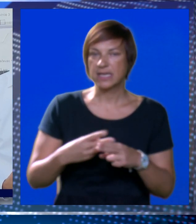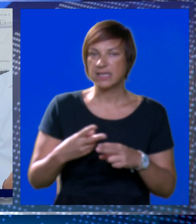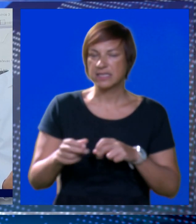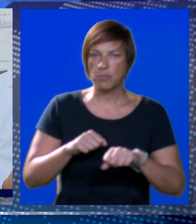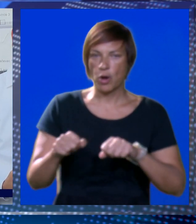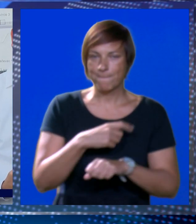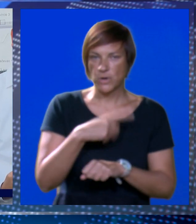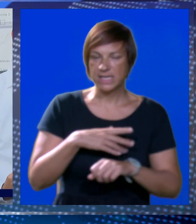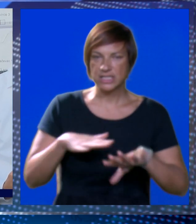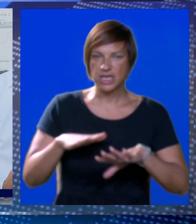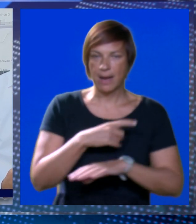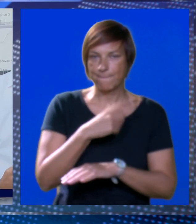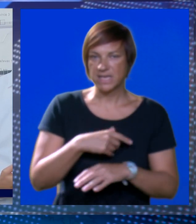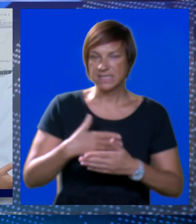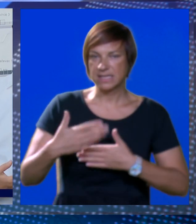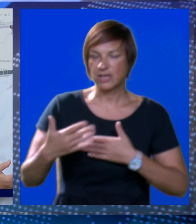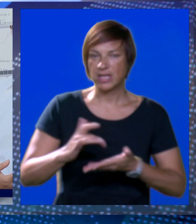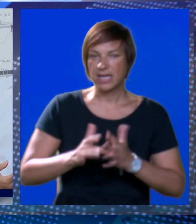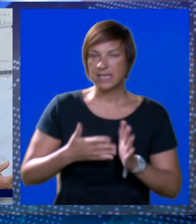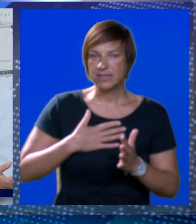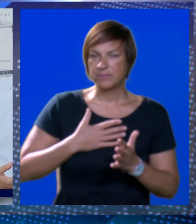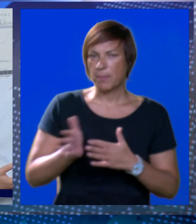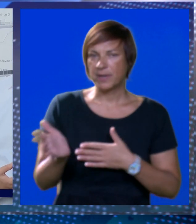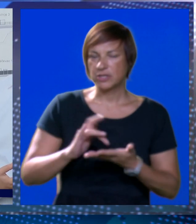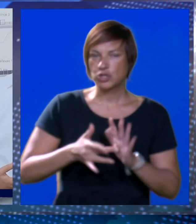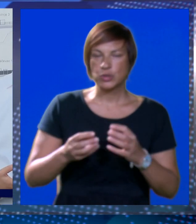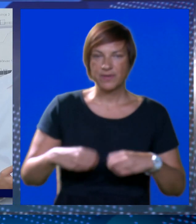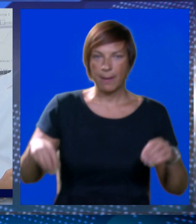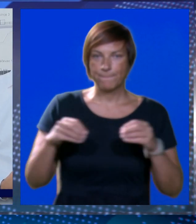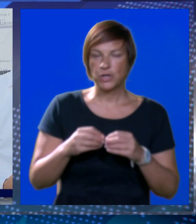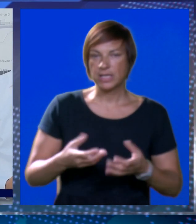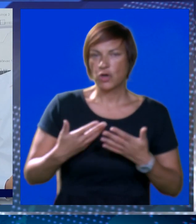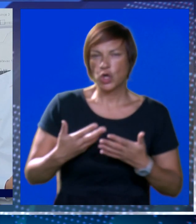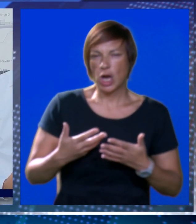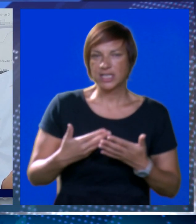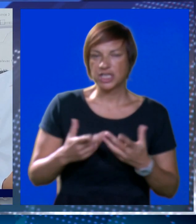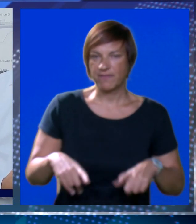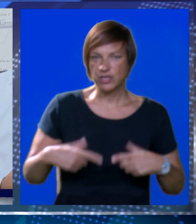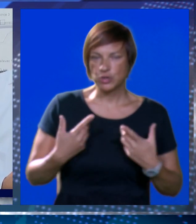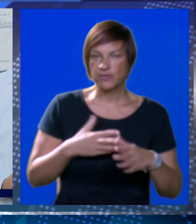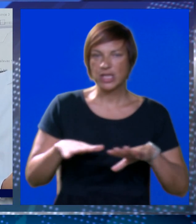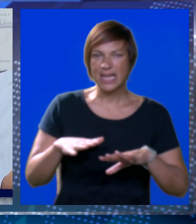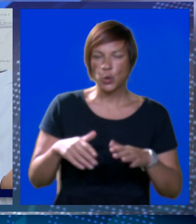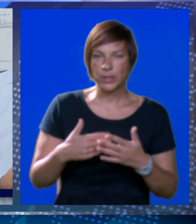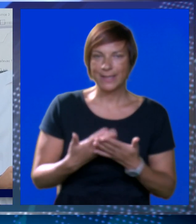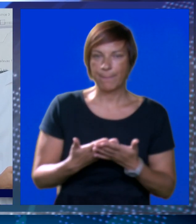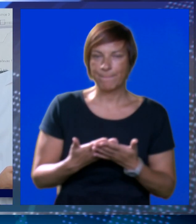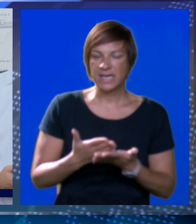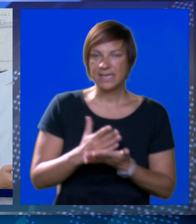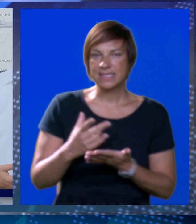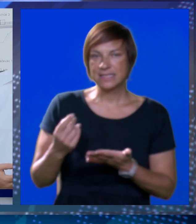grade zbog političara, zbog ministara i tako dalje, svi smo mi prolazni. To su sve projekti koji olakšavaju živote ljudima,